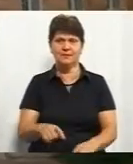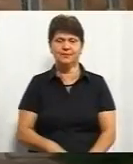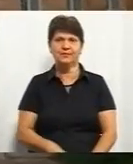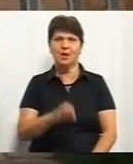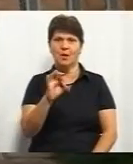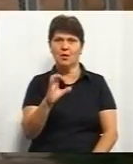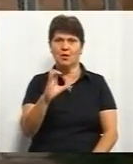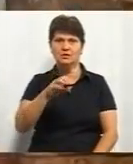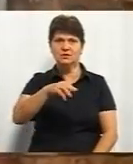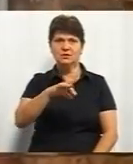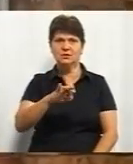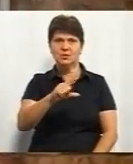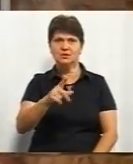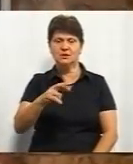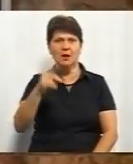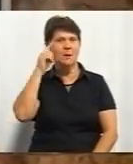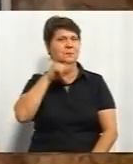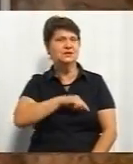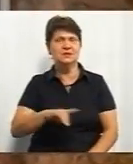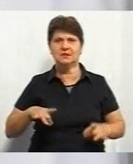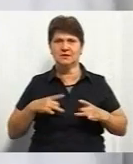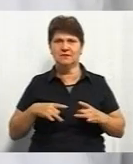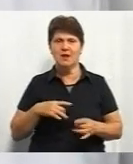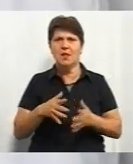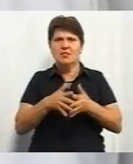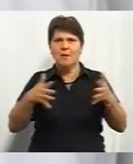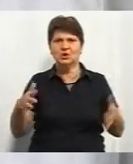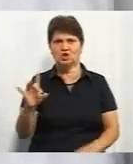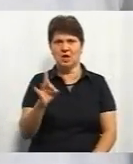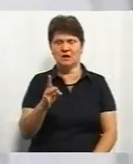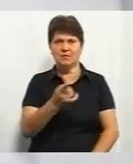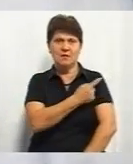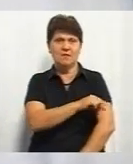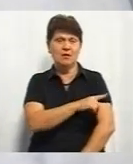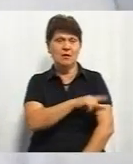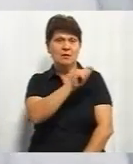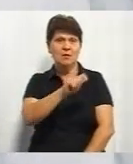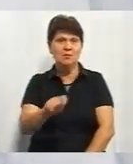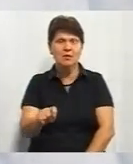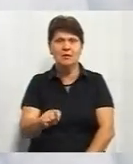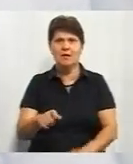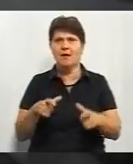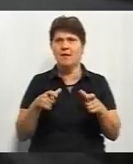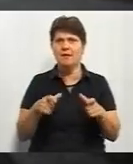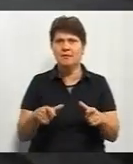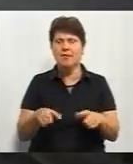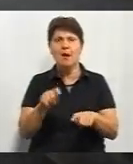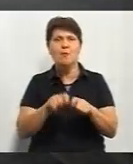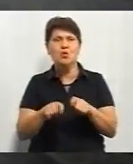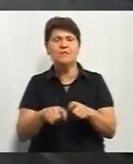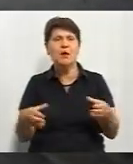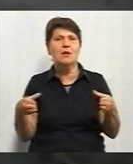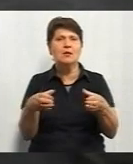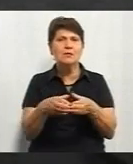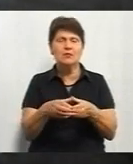Острозька психіатрична лікарня. Найбільша у Рівненській області. У лікарні ми приїхали у розпал карантину у складі моніторингової групи